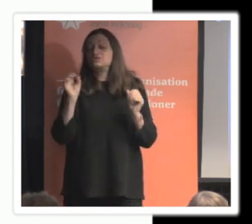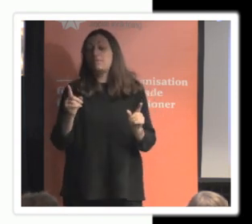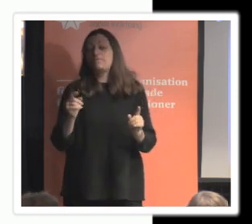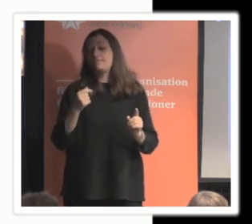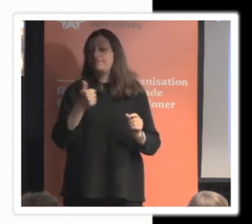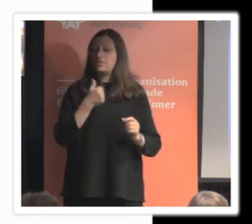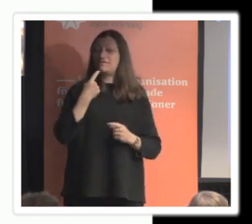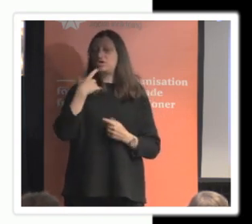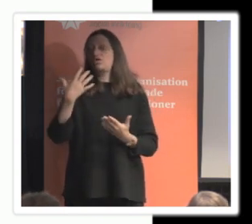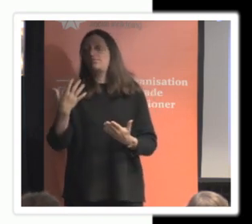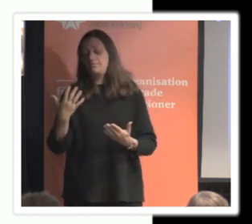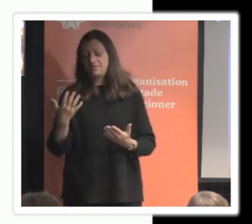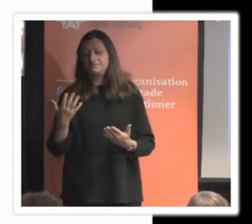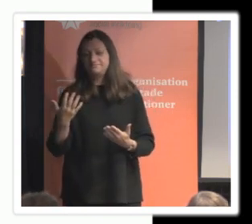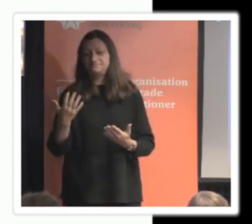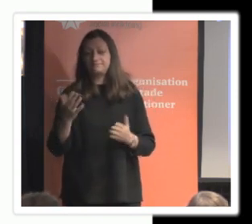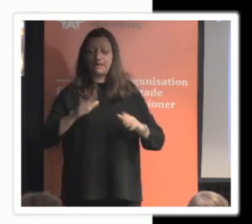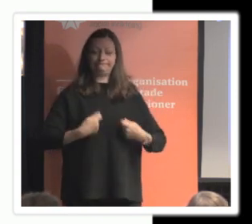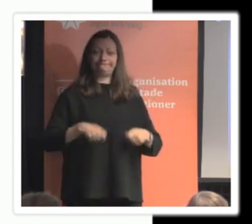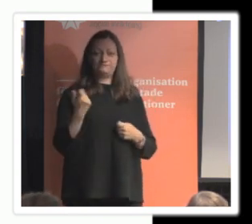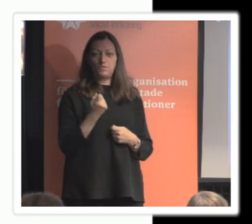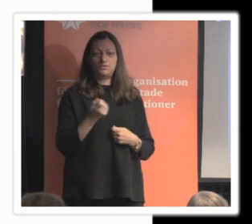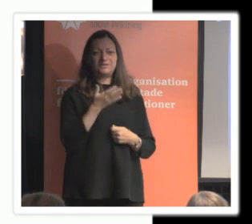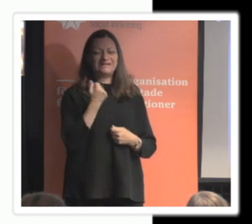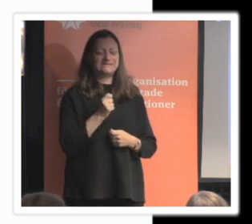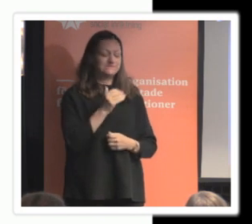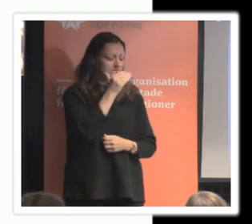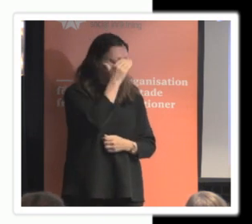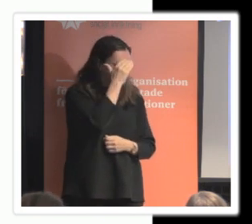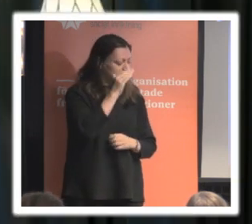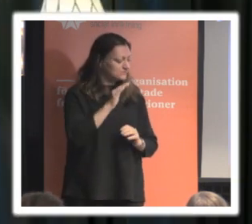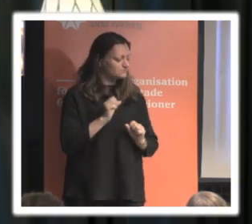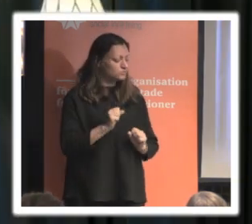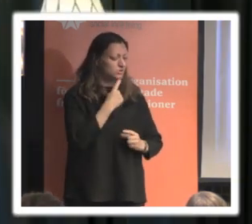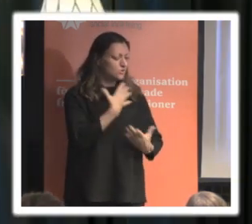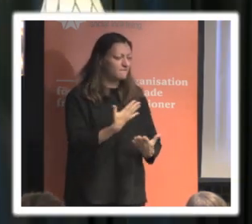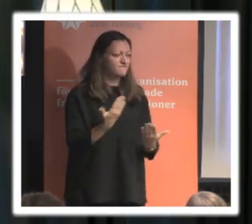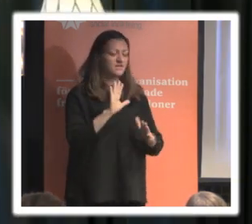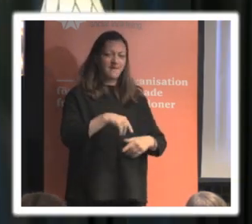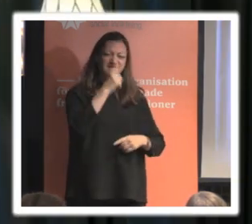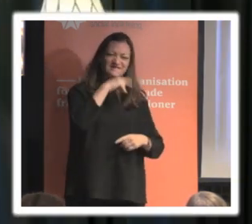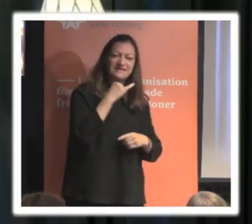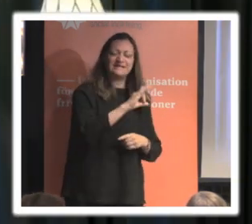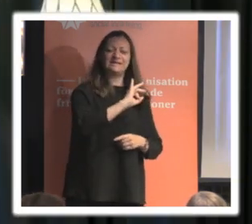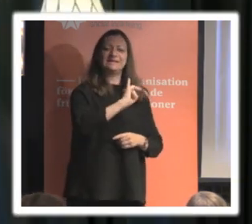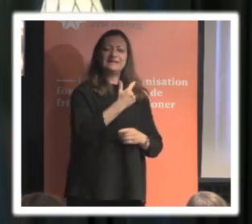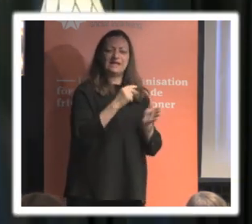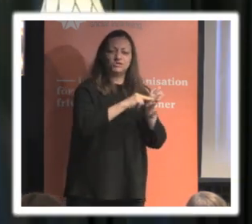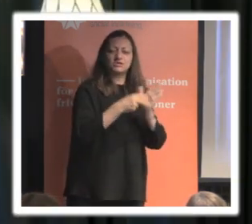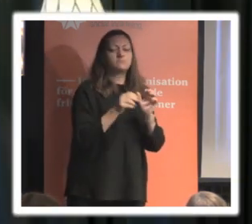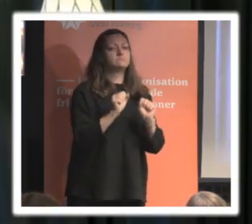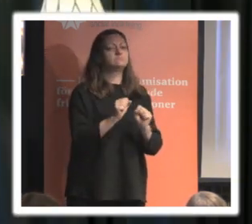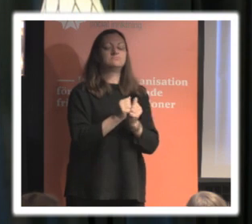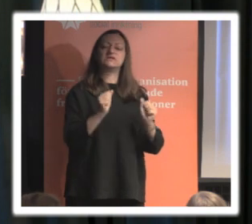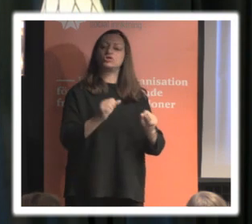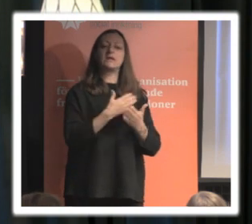saker för det kan vara skämmigt att berätta att någonting har gått fel i ett IT-system men man ska inte vara rädd för att